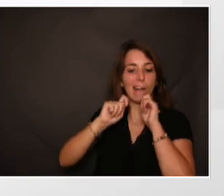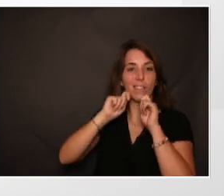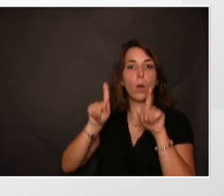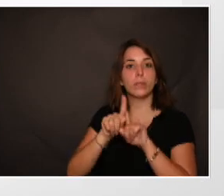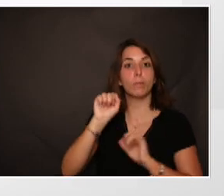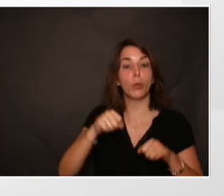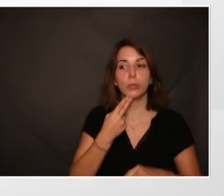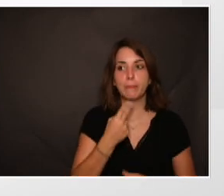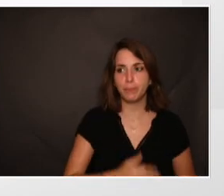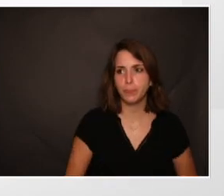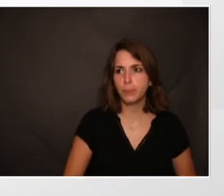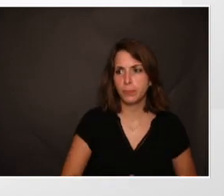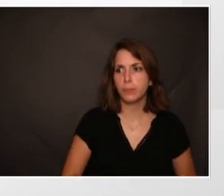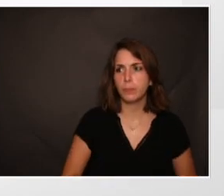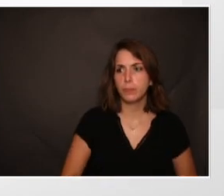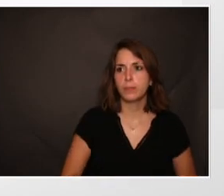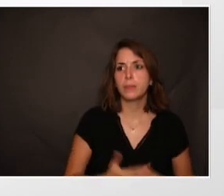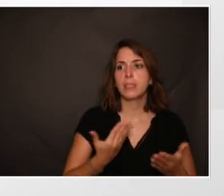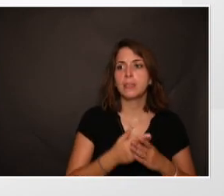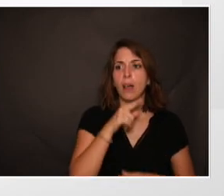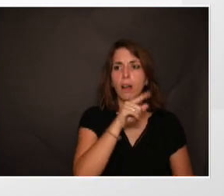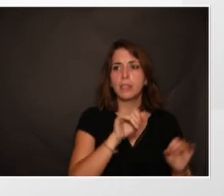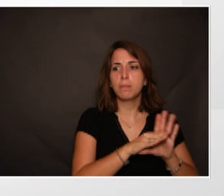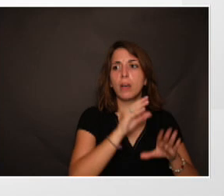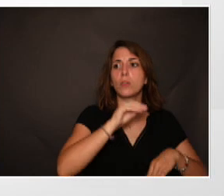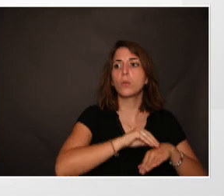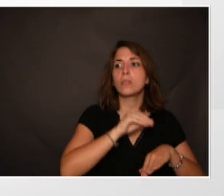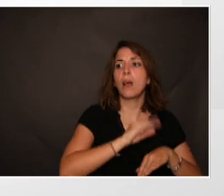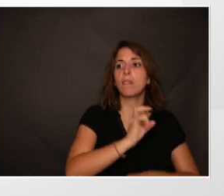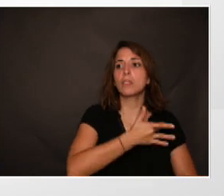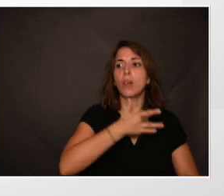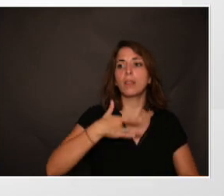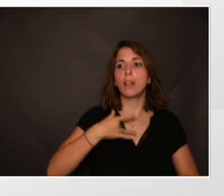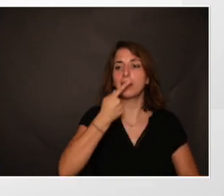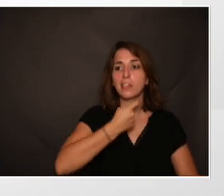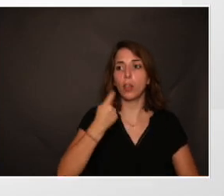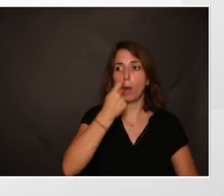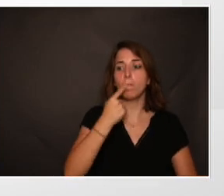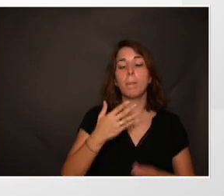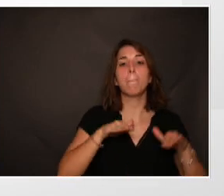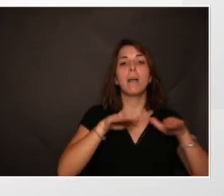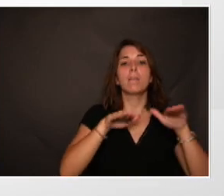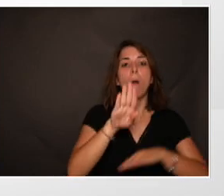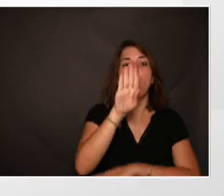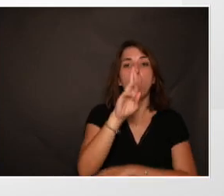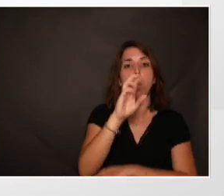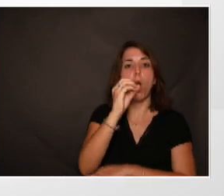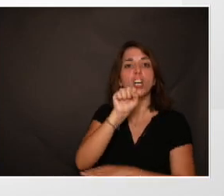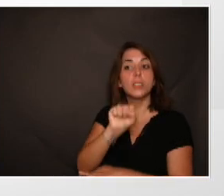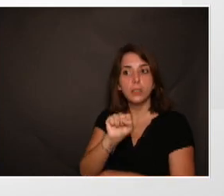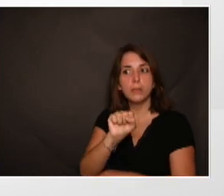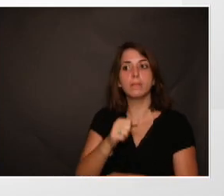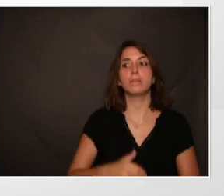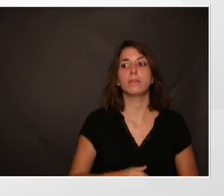Là, je vous ai remis les conseils de l'Union française pour la santé buccodentaire avec la méthode brosse qui facilite